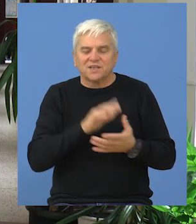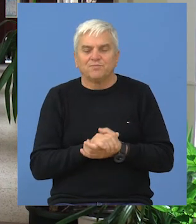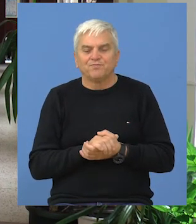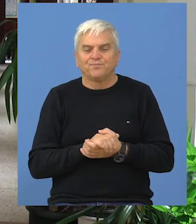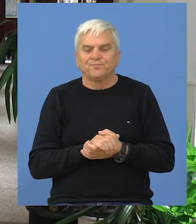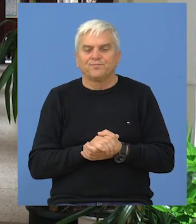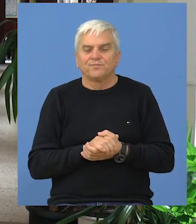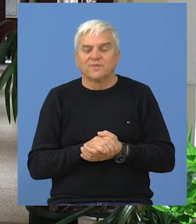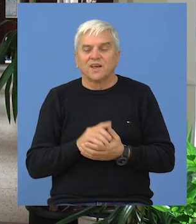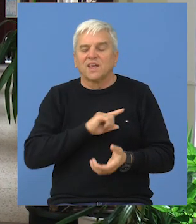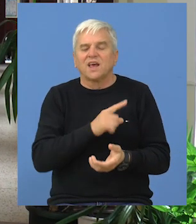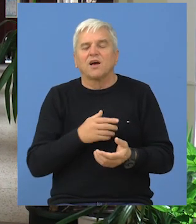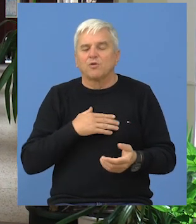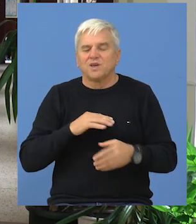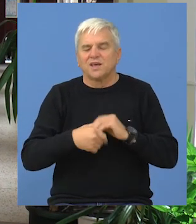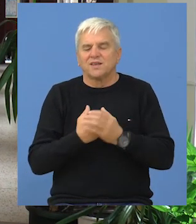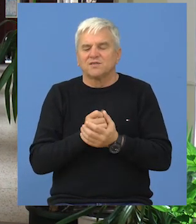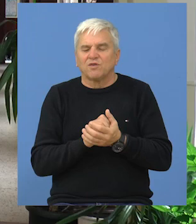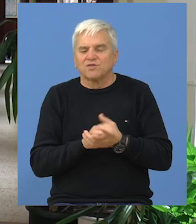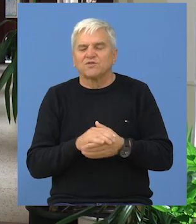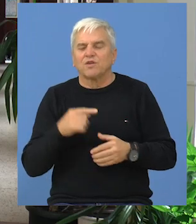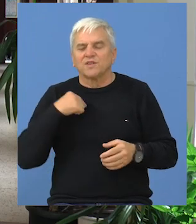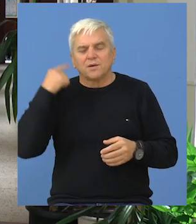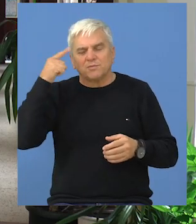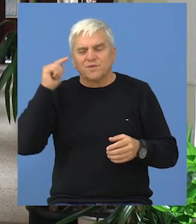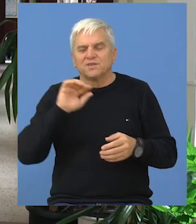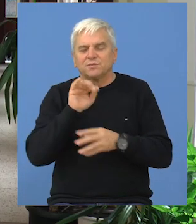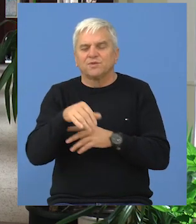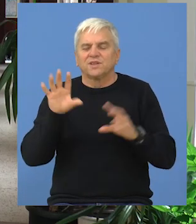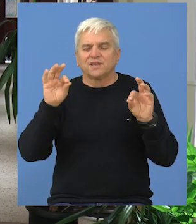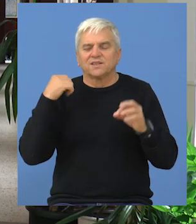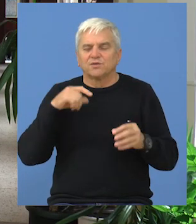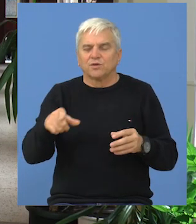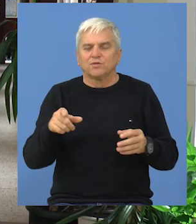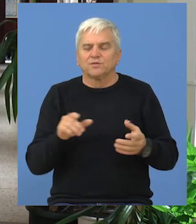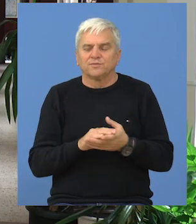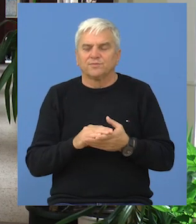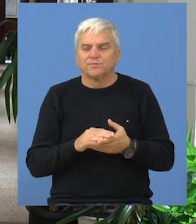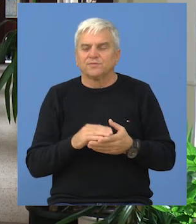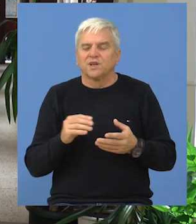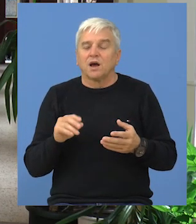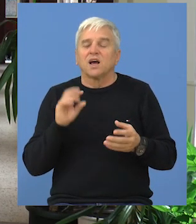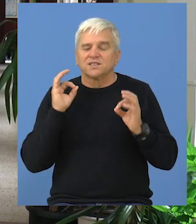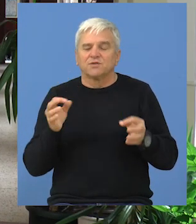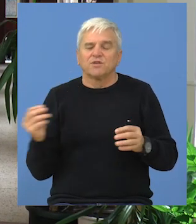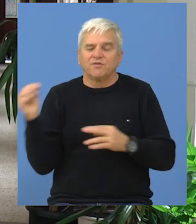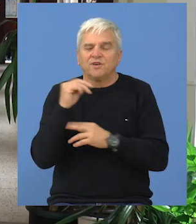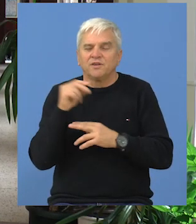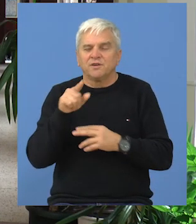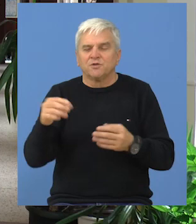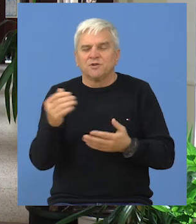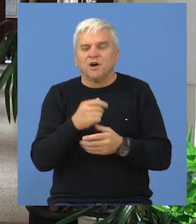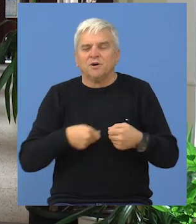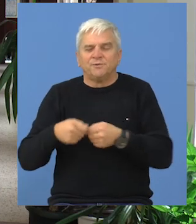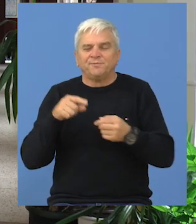mađarski i srpski, izuzetno mi je zadovoljstvo da mislim da preko 10 godina, a i mnogo